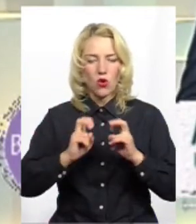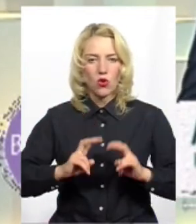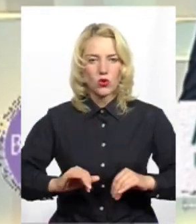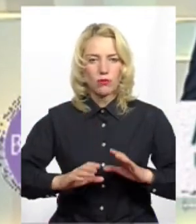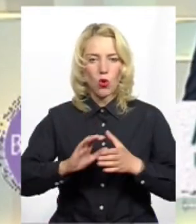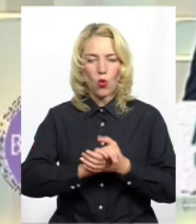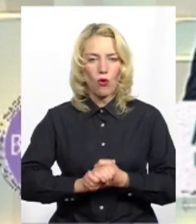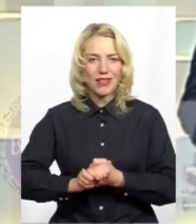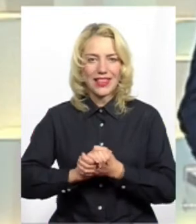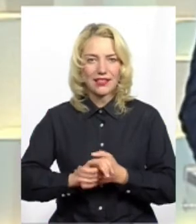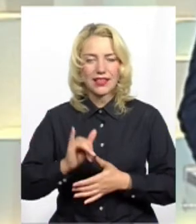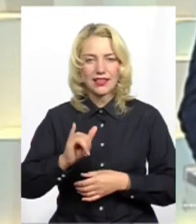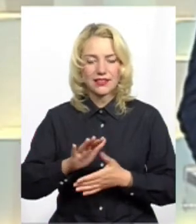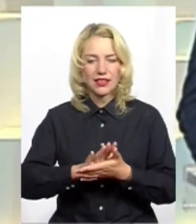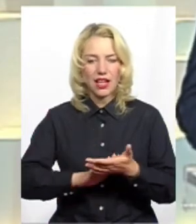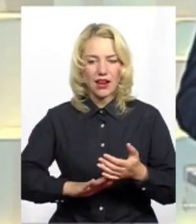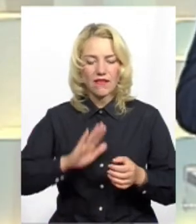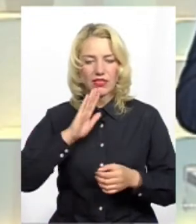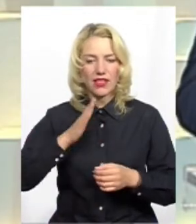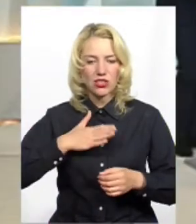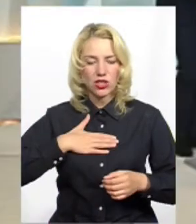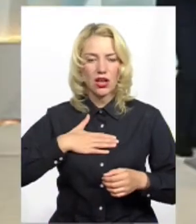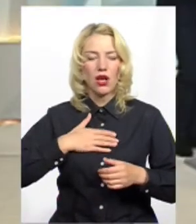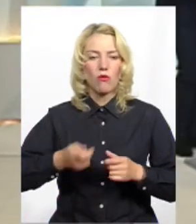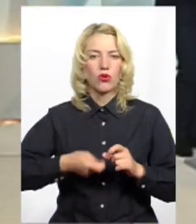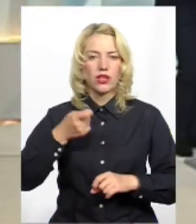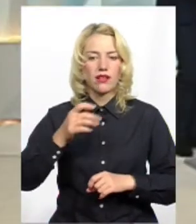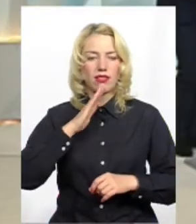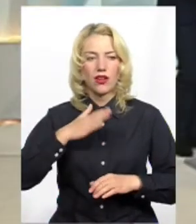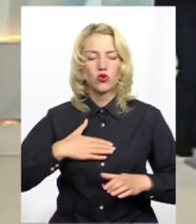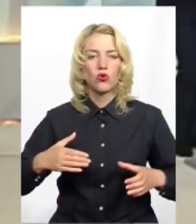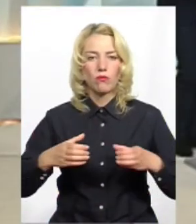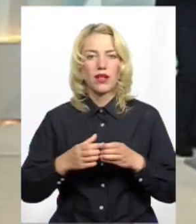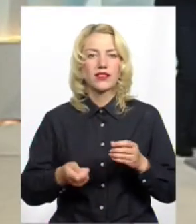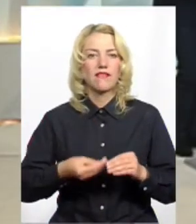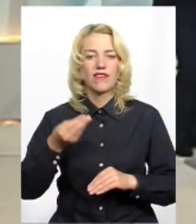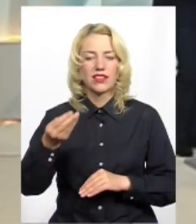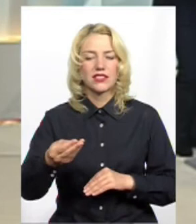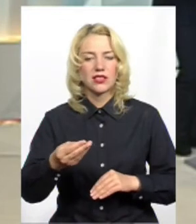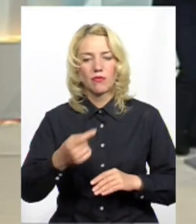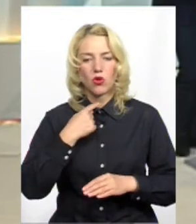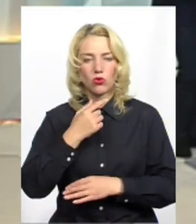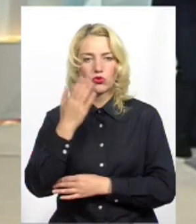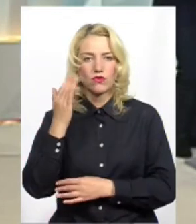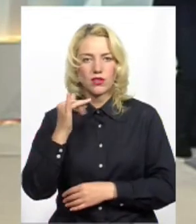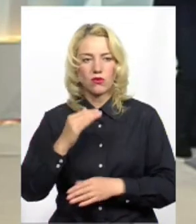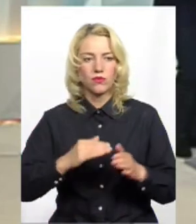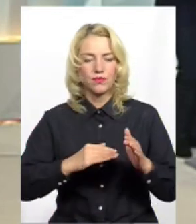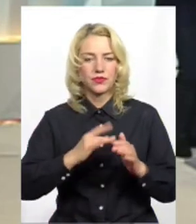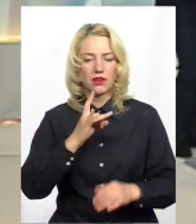комітетах і далі за нашим поданням нашої команди винесення голосування у Раді. Ну,